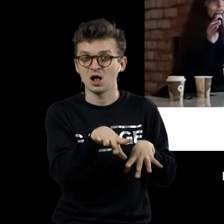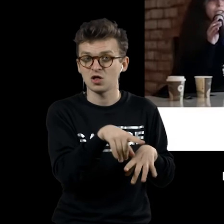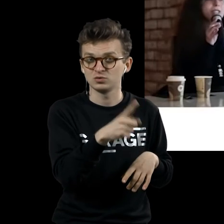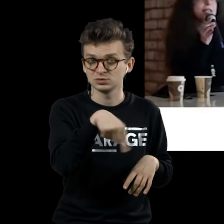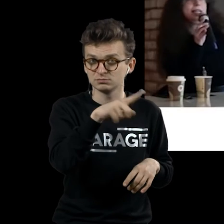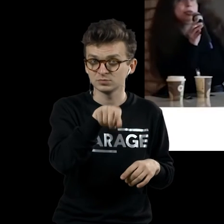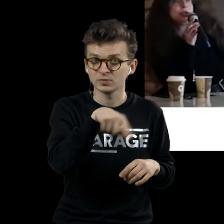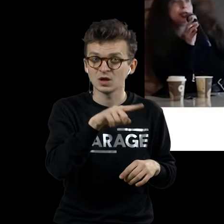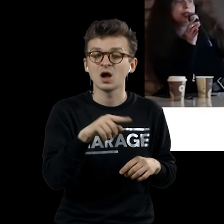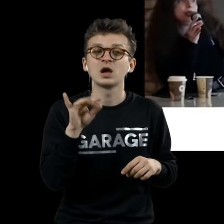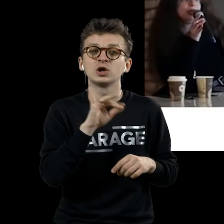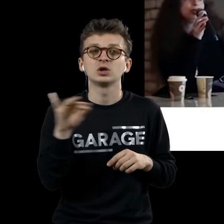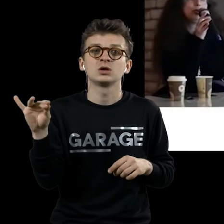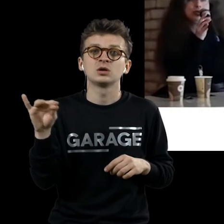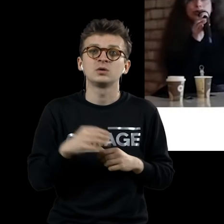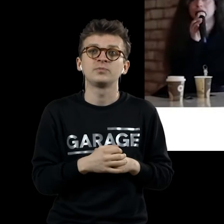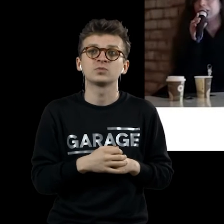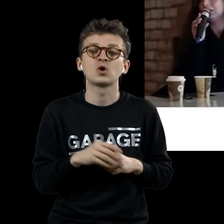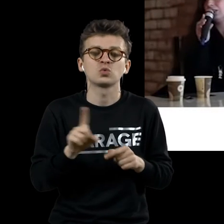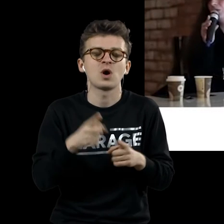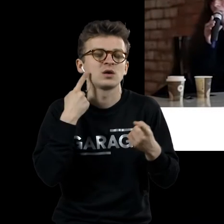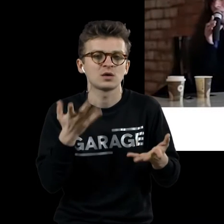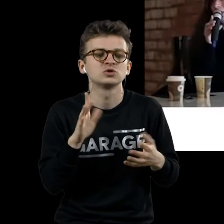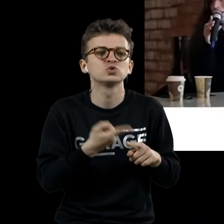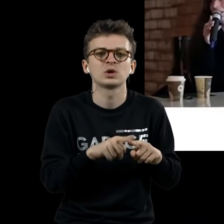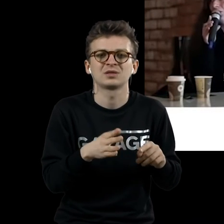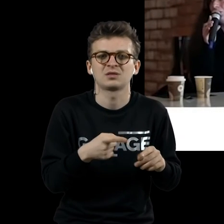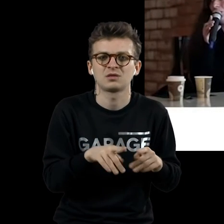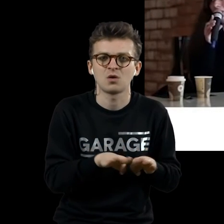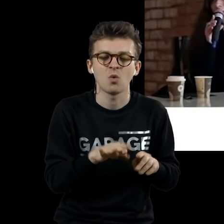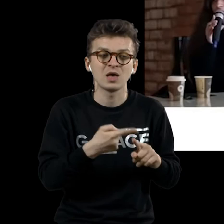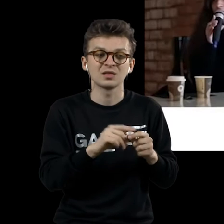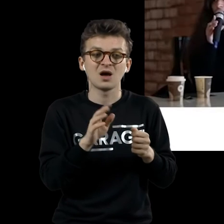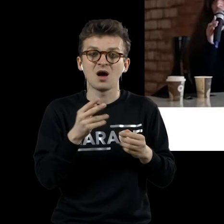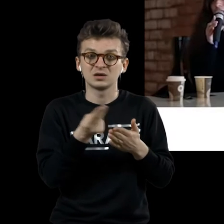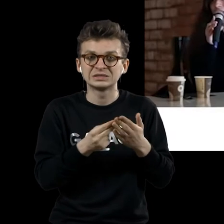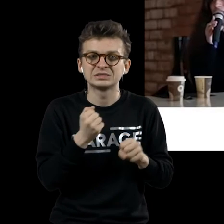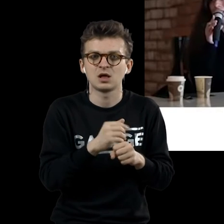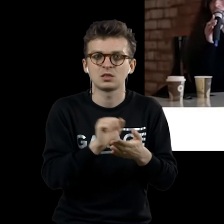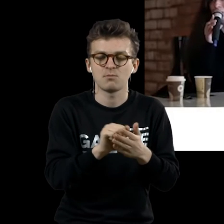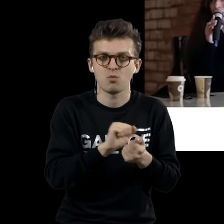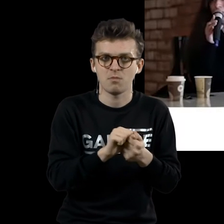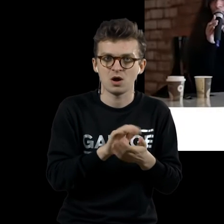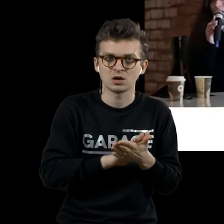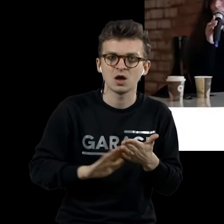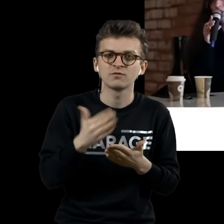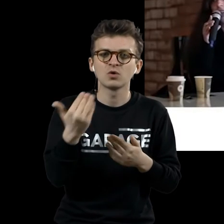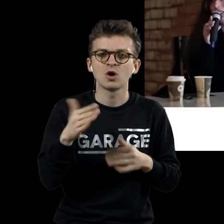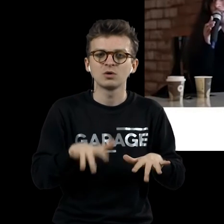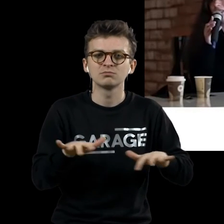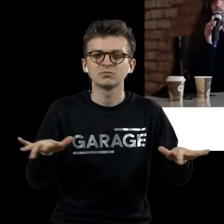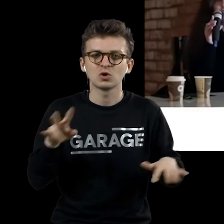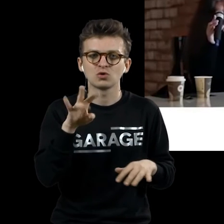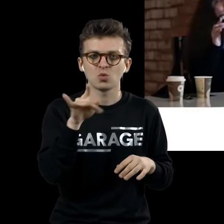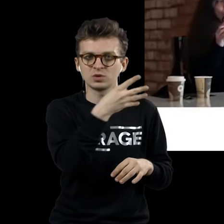вращающиеся. И тоже очень интересно, что это такое. Это рисунок, сделанный на нотной бумаге. Это еще раз смена правил игры. На нотной бумаге можно